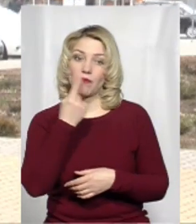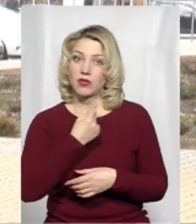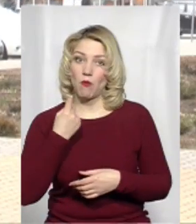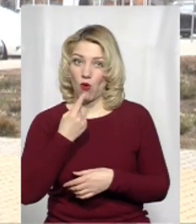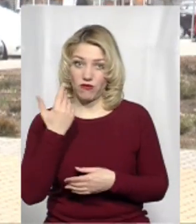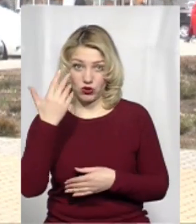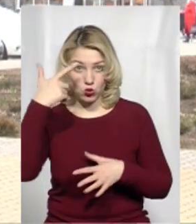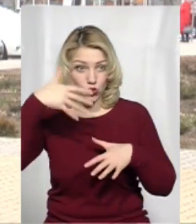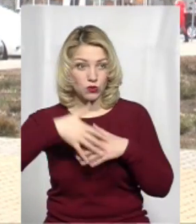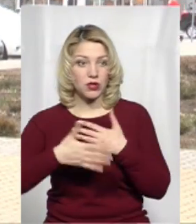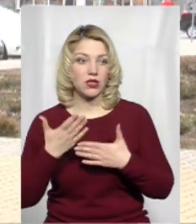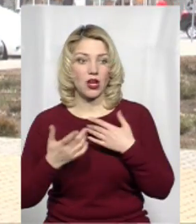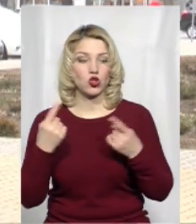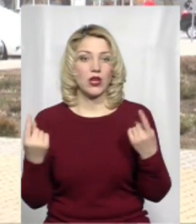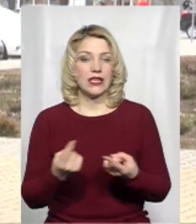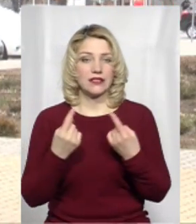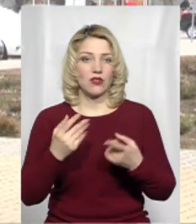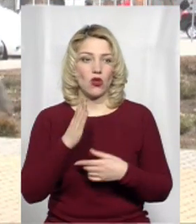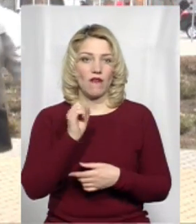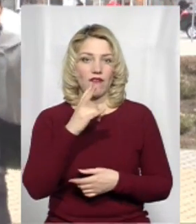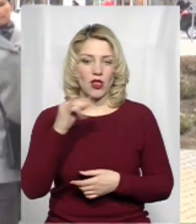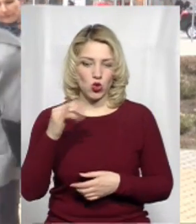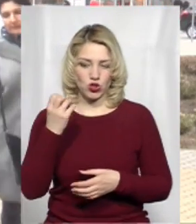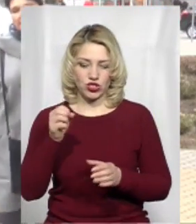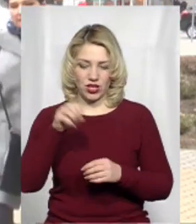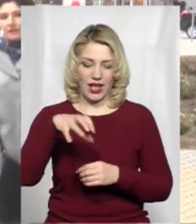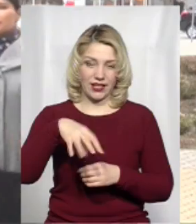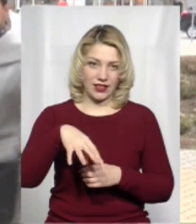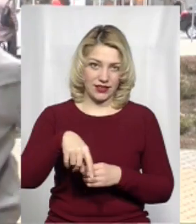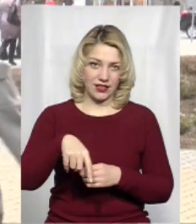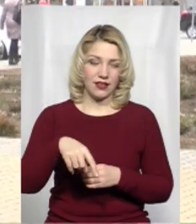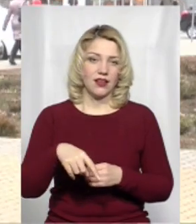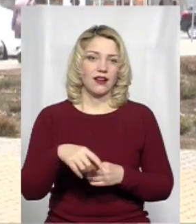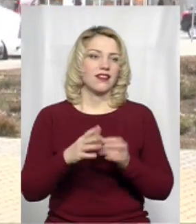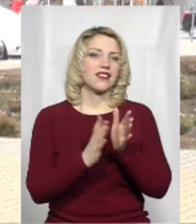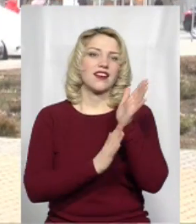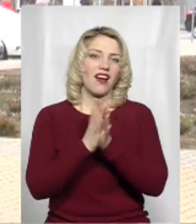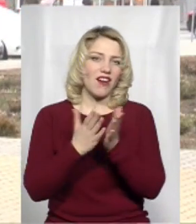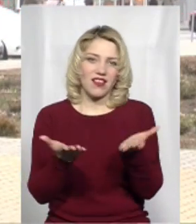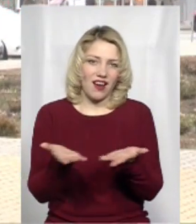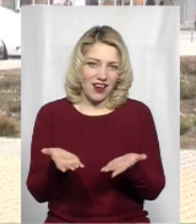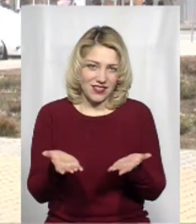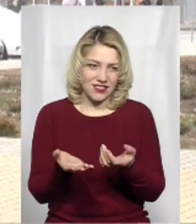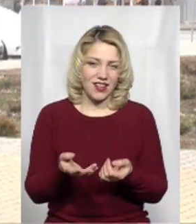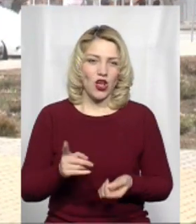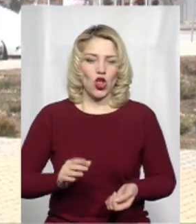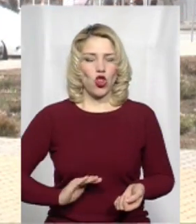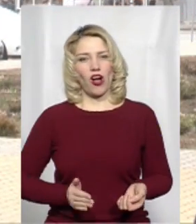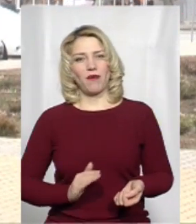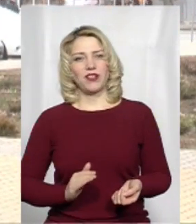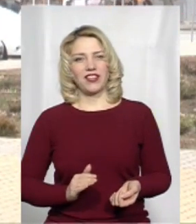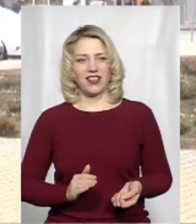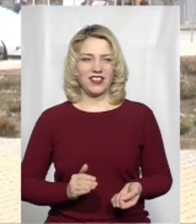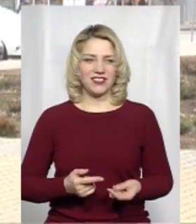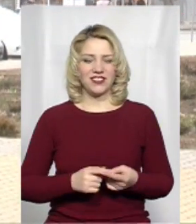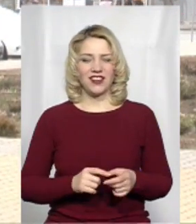зрозуміли, що якщо в звичайну ванну ще кинути пучечок трави якоїсь, то капіталіст вилазе і ще подарує